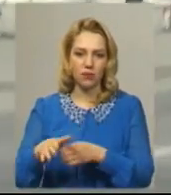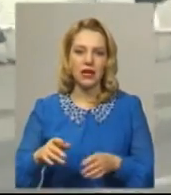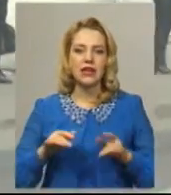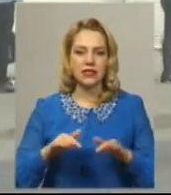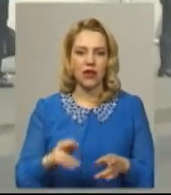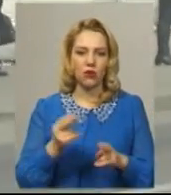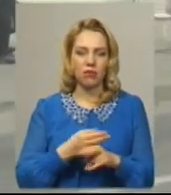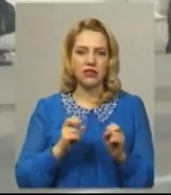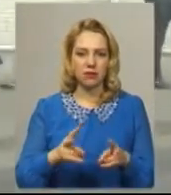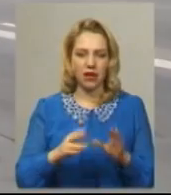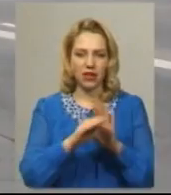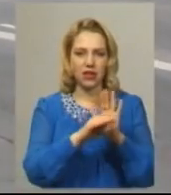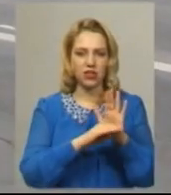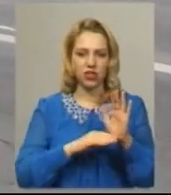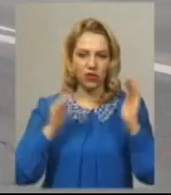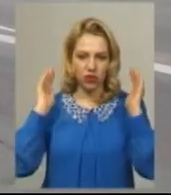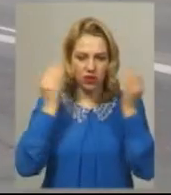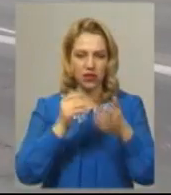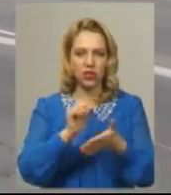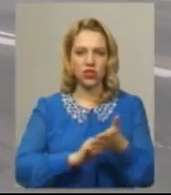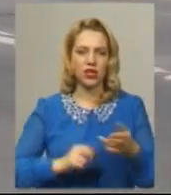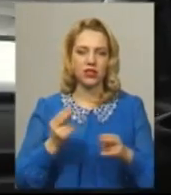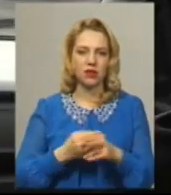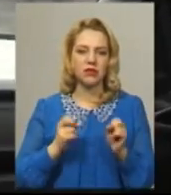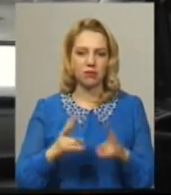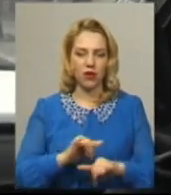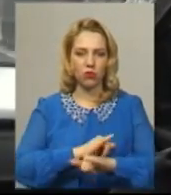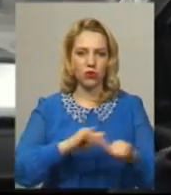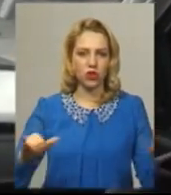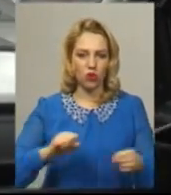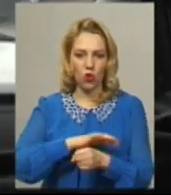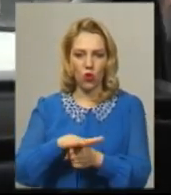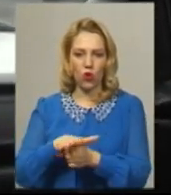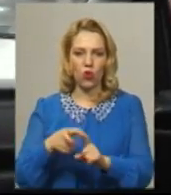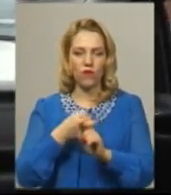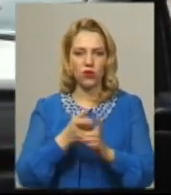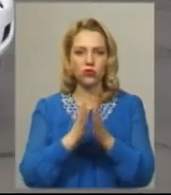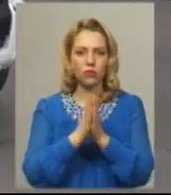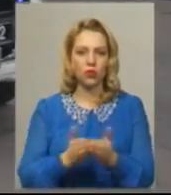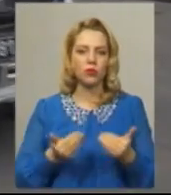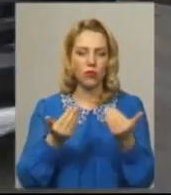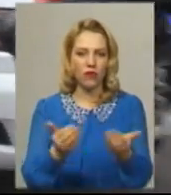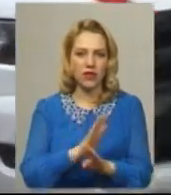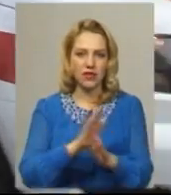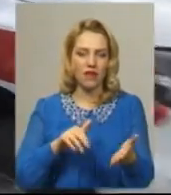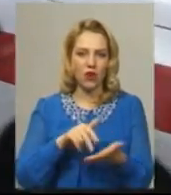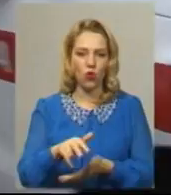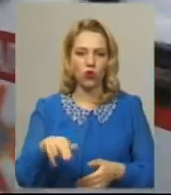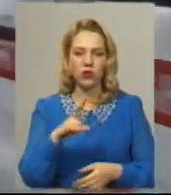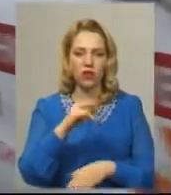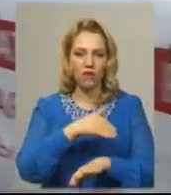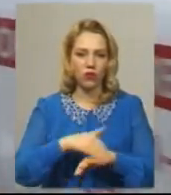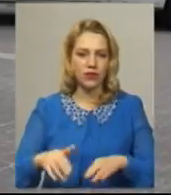безпеки та режиму карантину через небезпеку поширення коронавірусу. Просимо вас не виходити на вулицю без